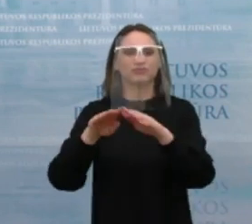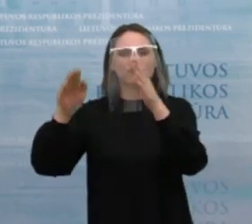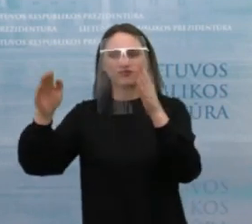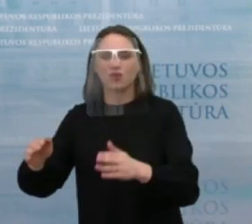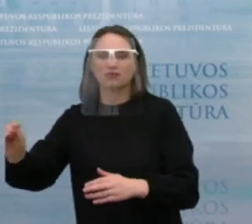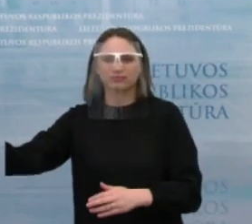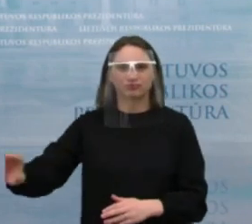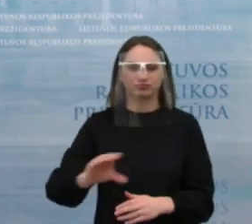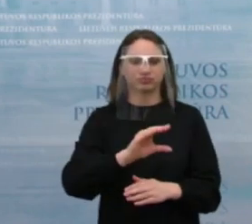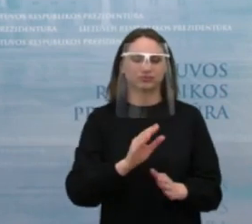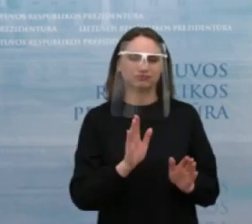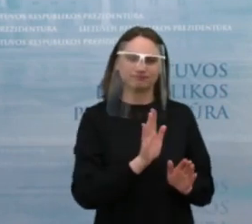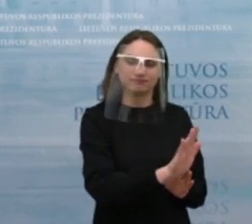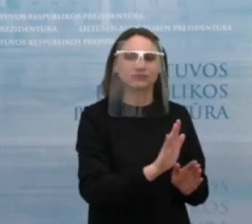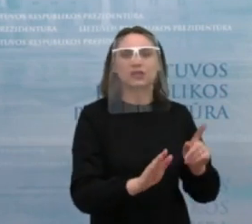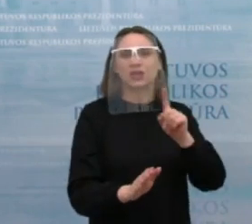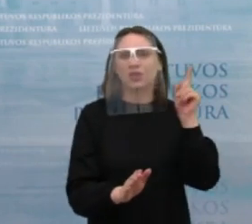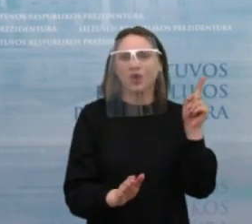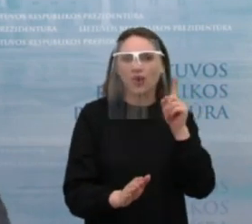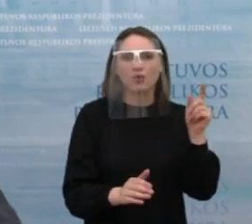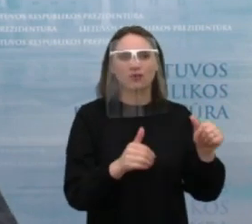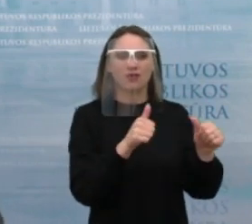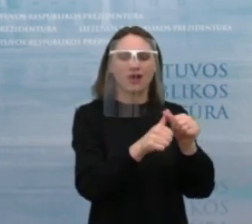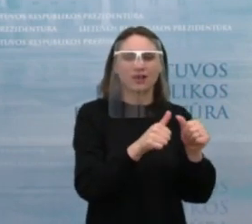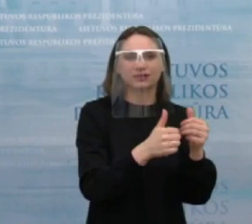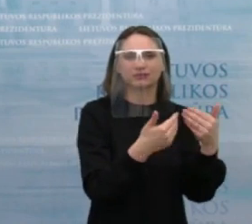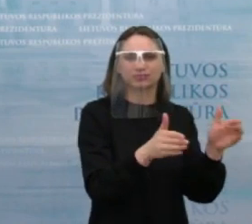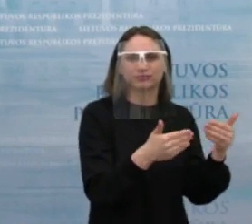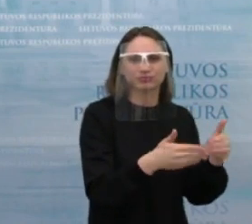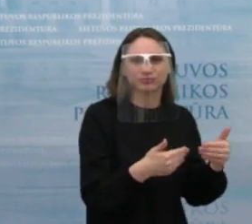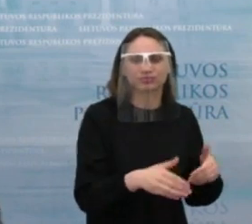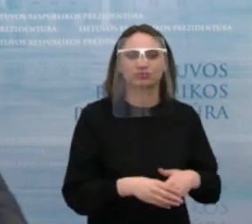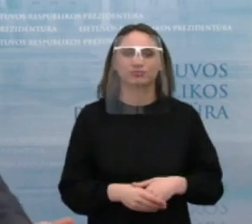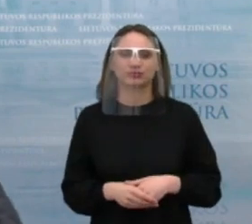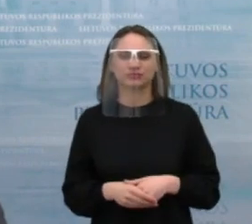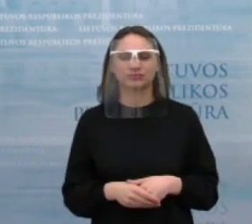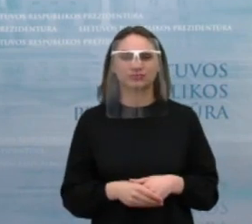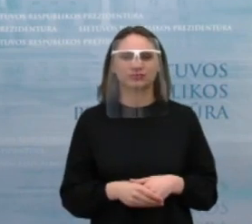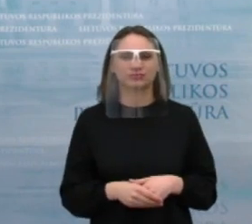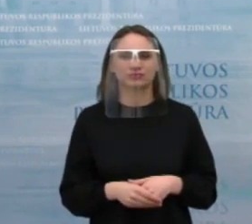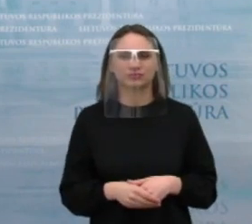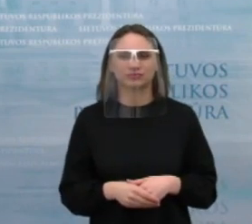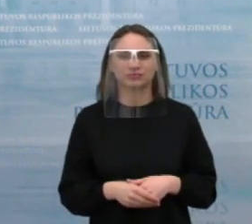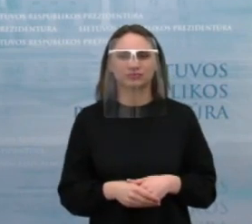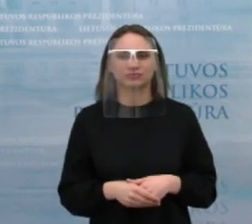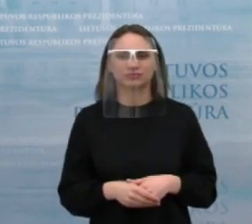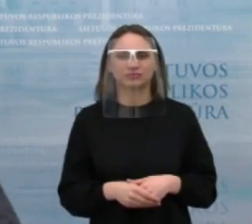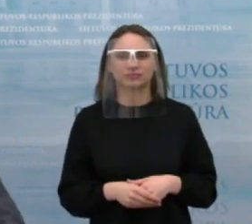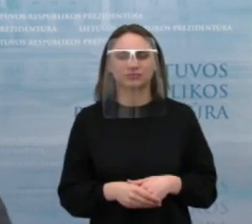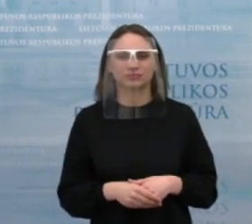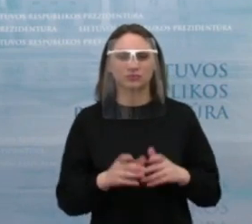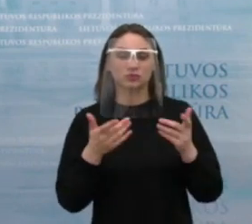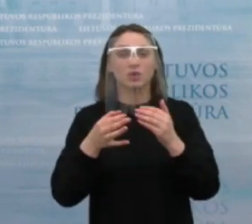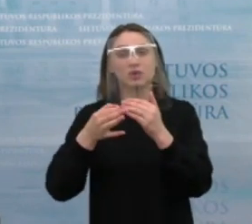taikliai nutaikytos į naujų darbo vietų kūrimą, kartu mažinant nedarbą ir kartu taip pat turint galvoje